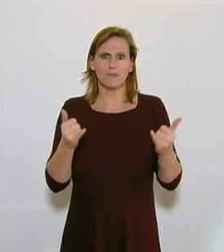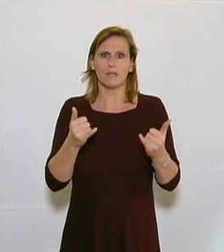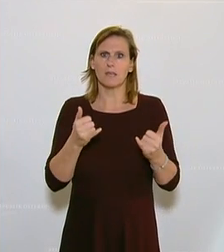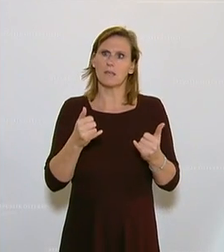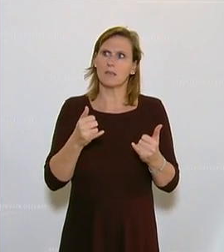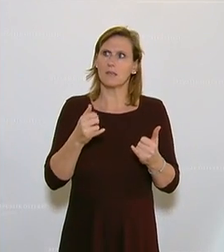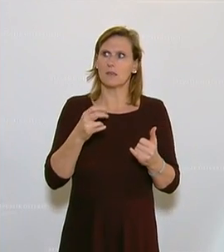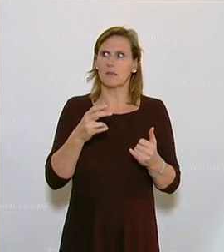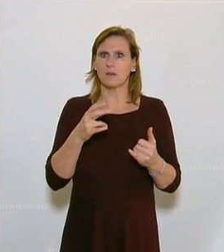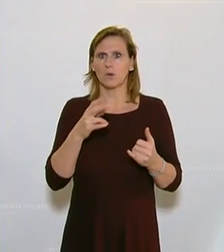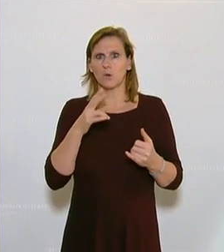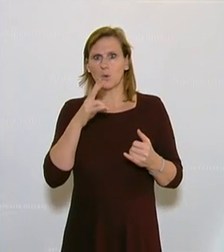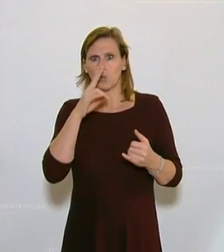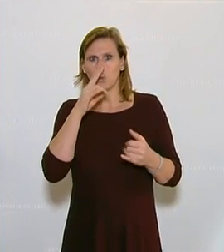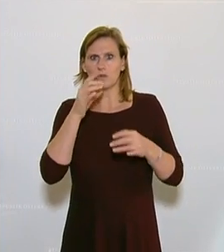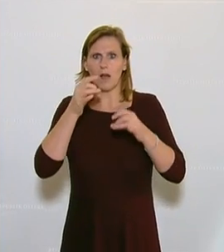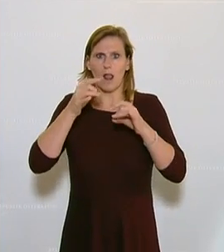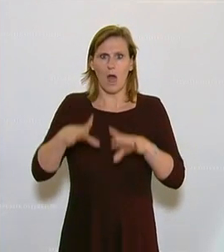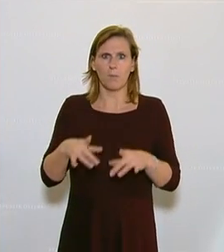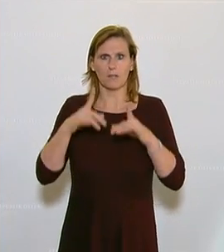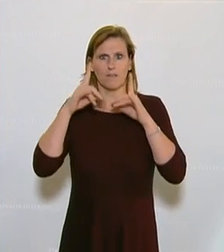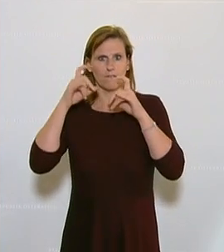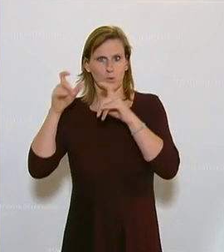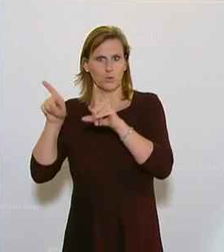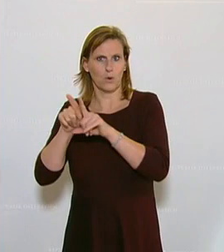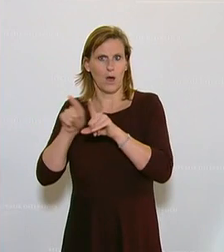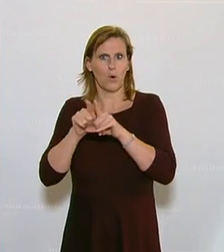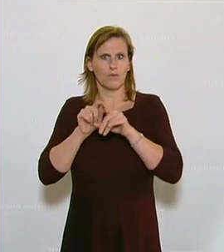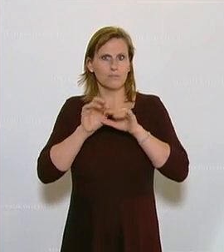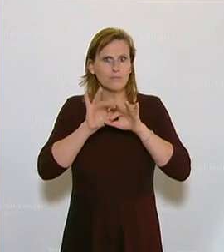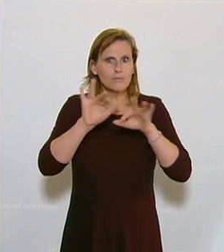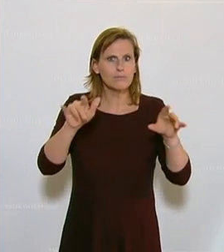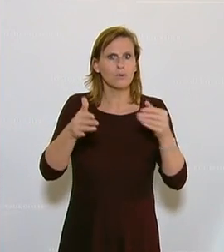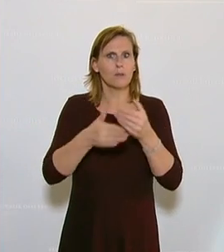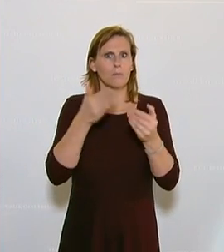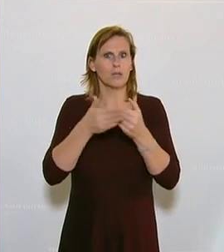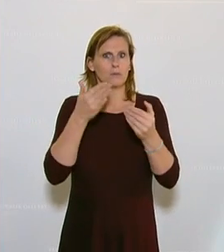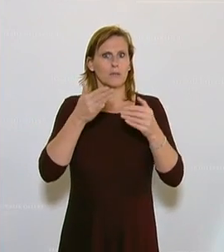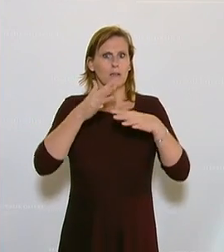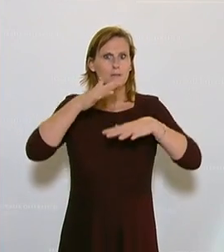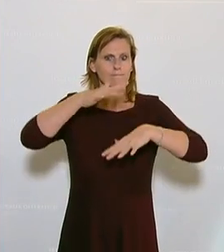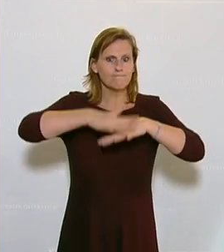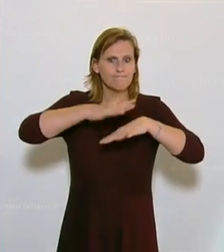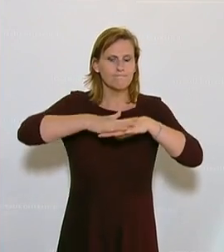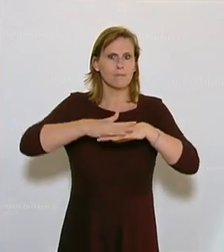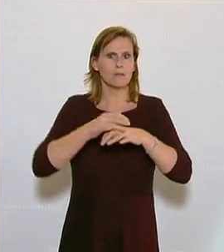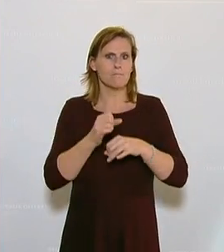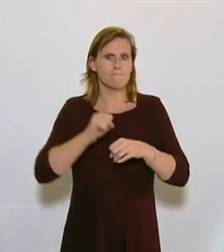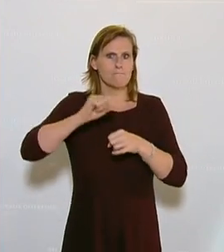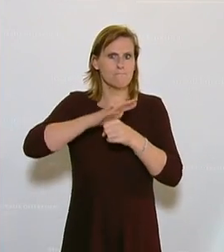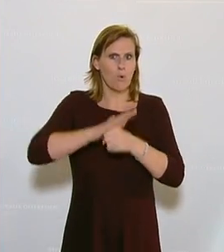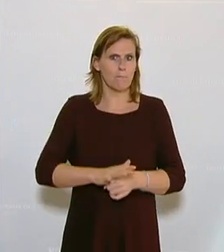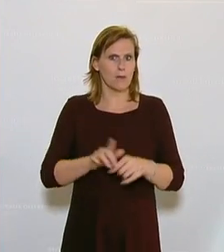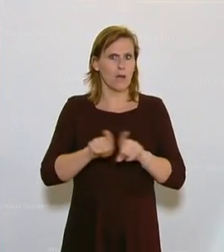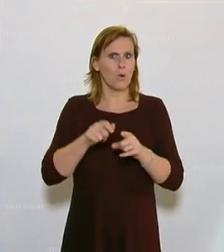Das war auch eine Initiative, die wir mitgetragen haben. Wir sind für die Ausweitung im Bereich des Cybermobbings. Wir sind froh, dass es eine